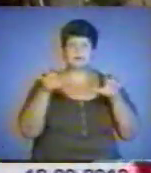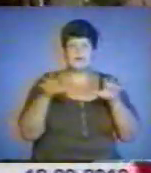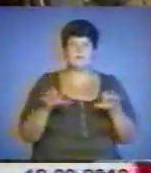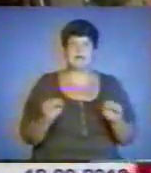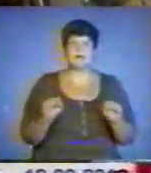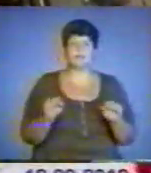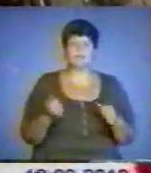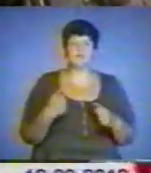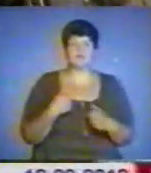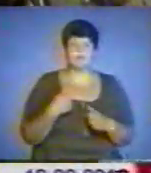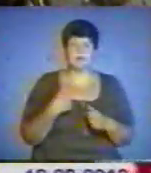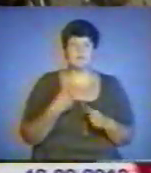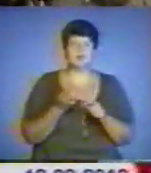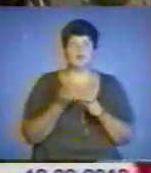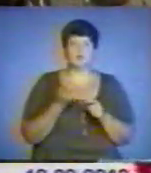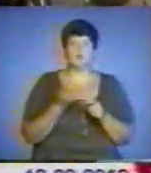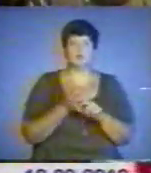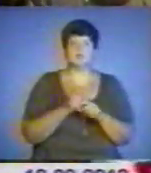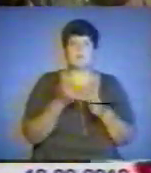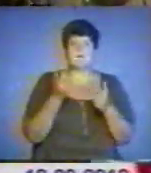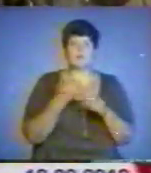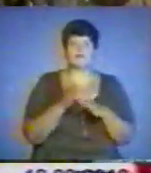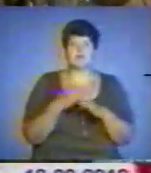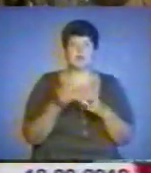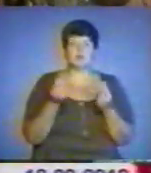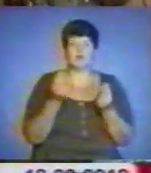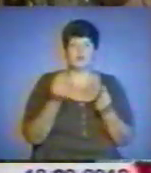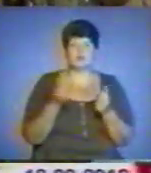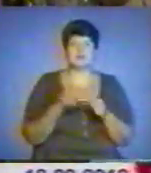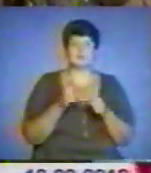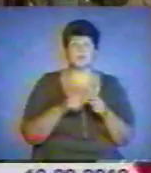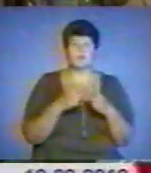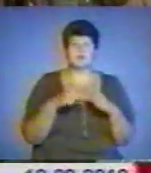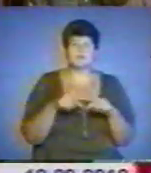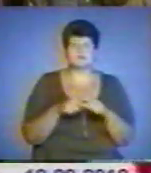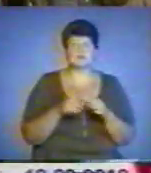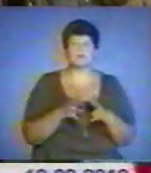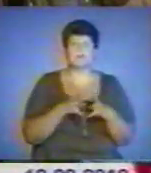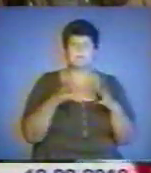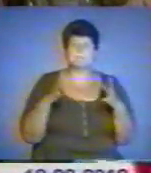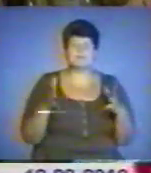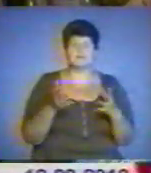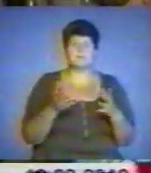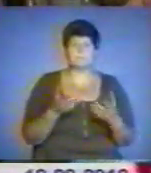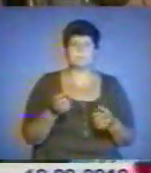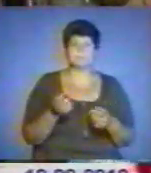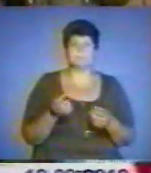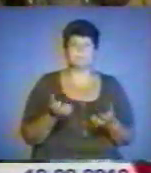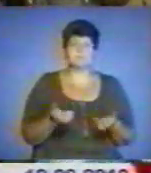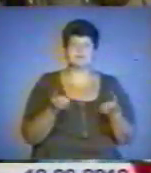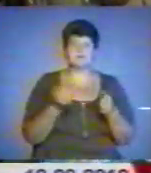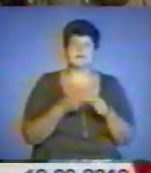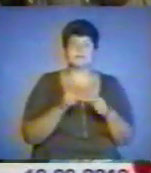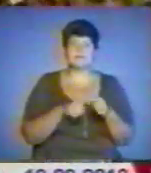нам дуже мало поділяють на організацію коштів. Це дуже хотілося, щоб це була більш така конструктивна підтримка. Ну, це вже, як